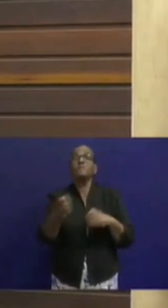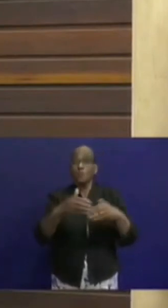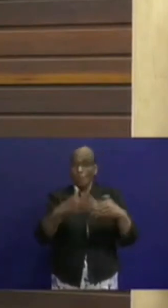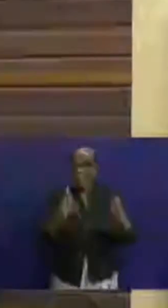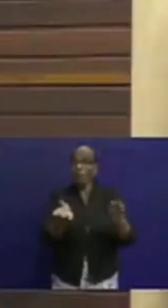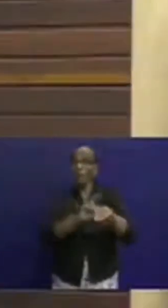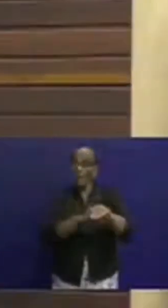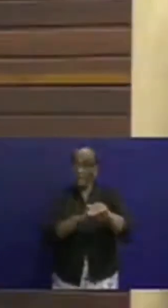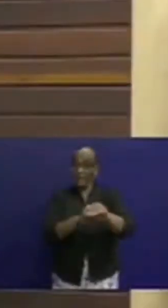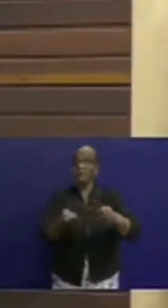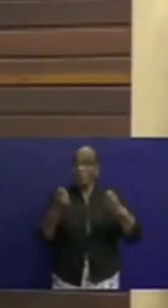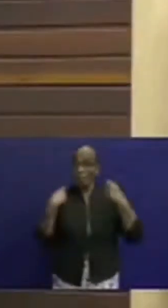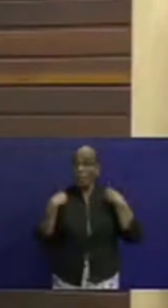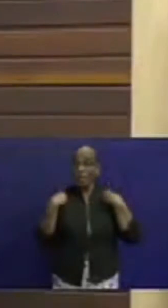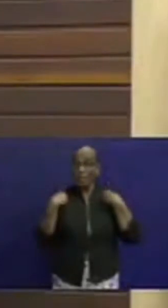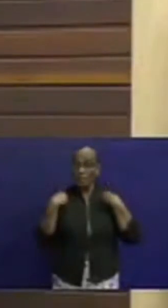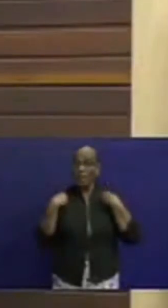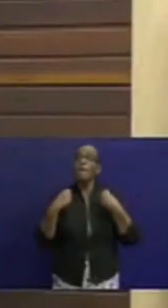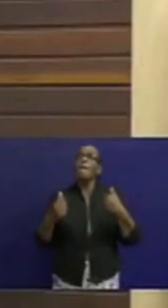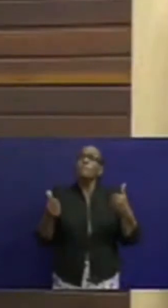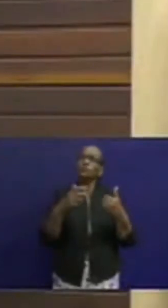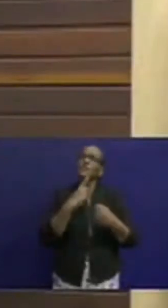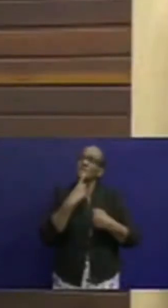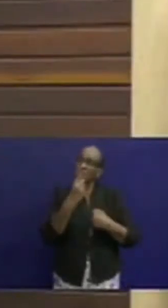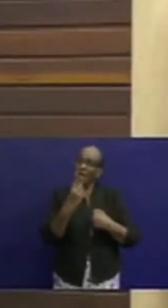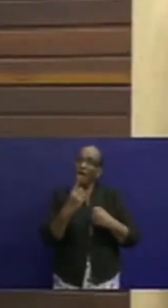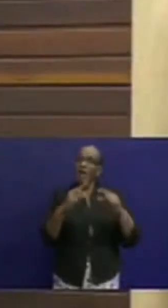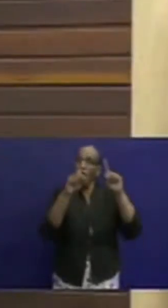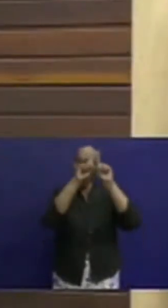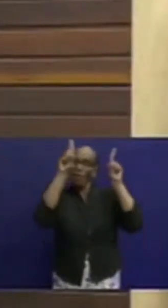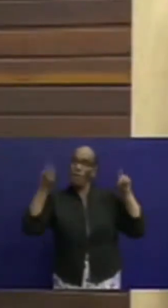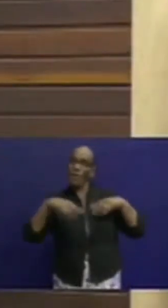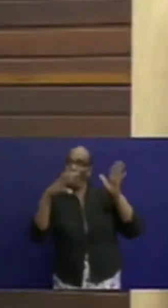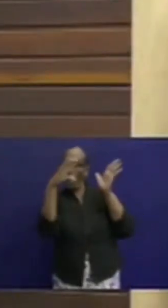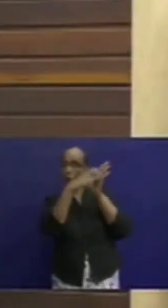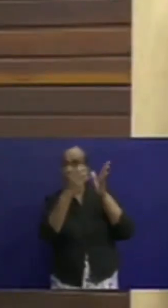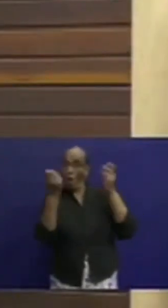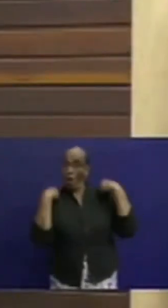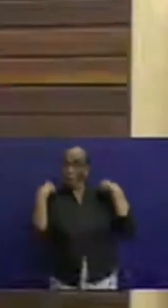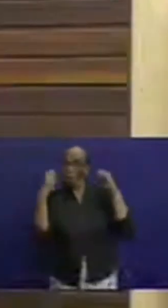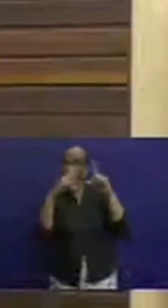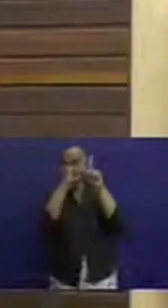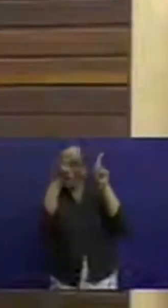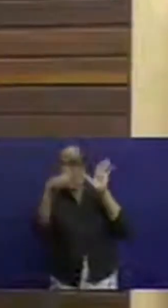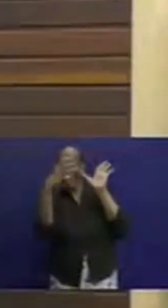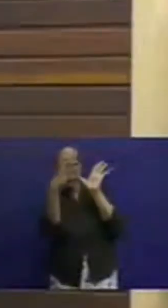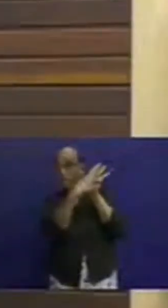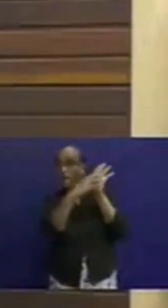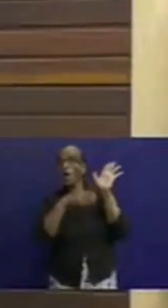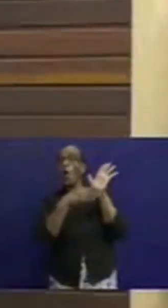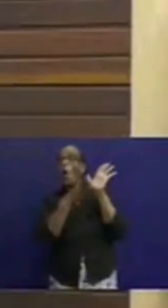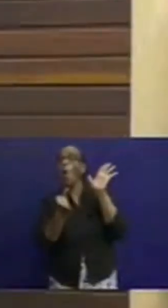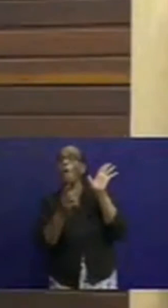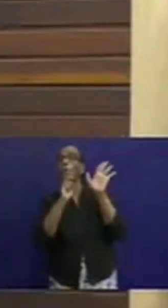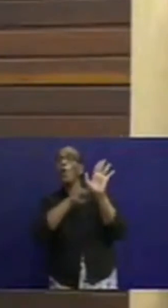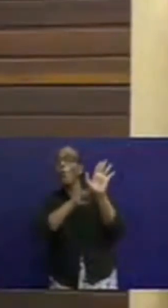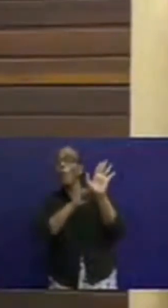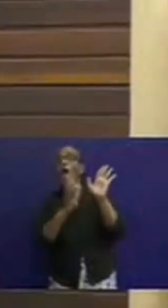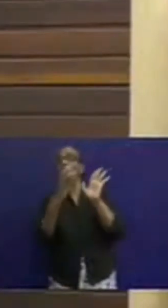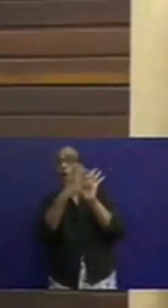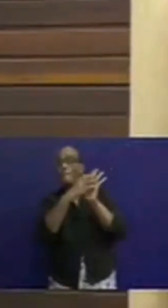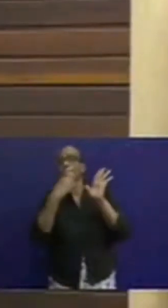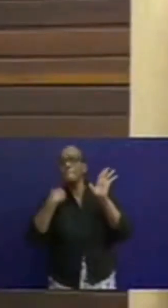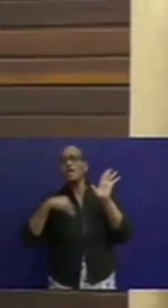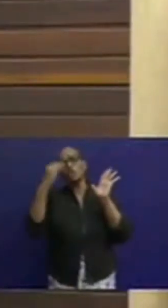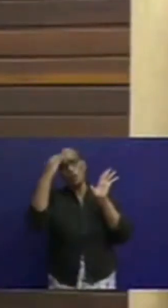De openingstijden van de winkels moeten worden aangegeven voor de winkel, zodat het publiek weet waar en wanneer ze inkopen kunnen doen.